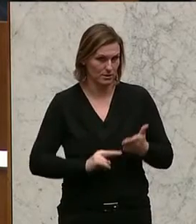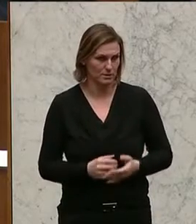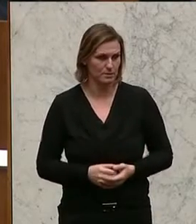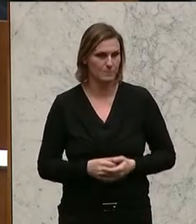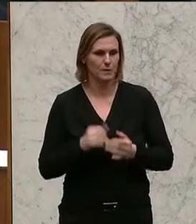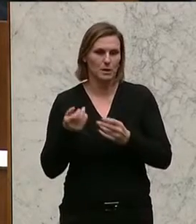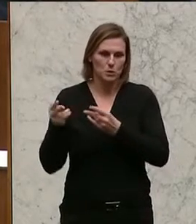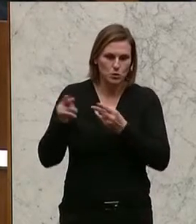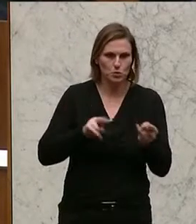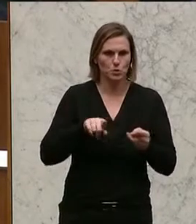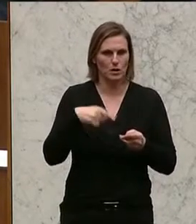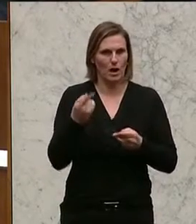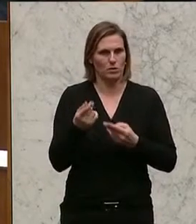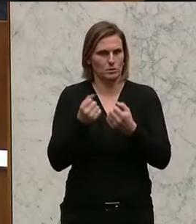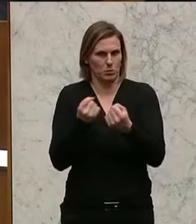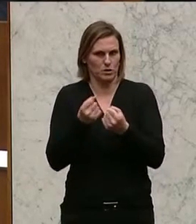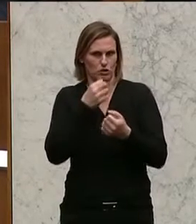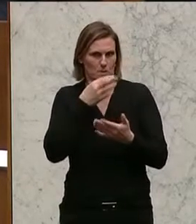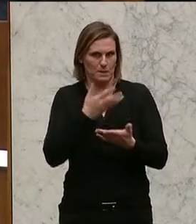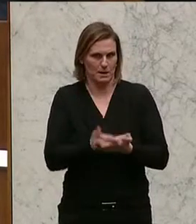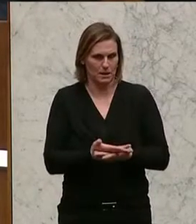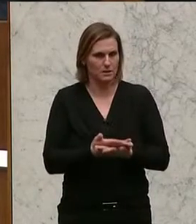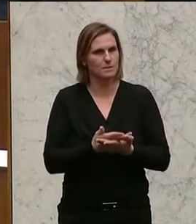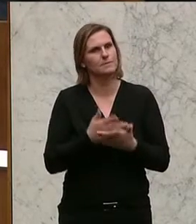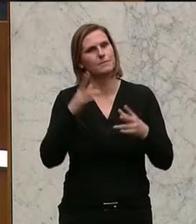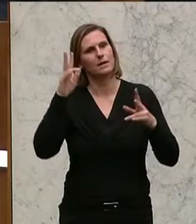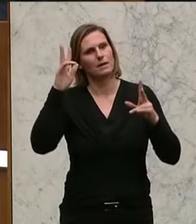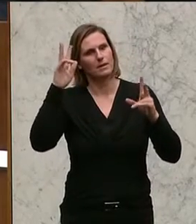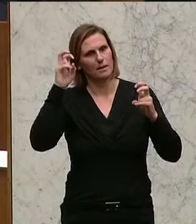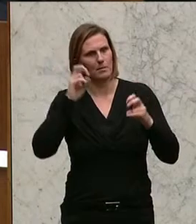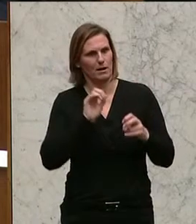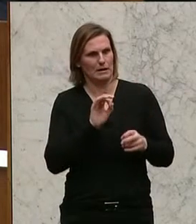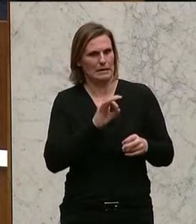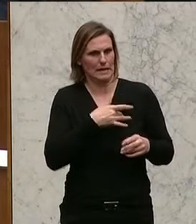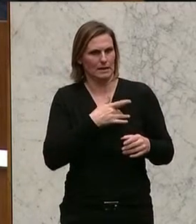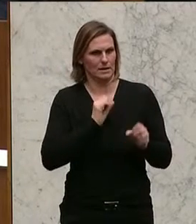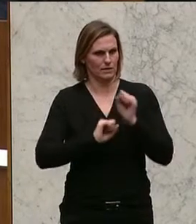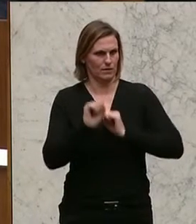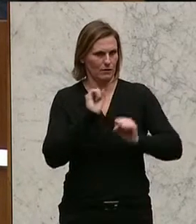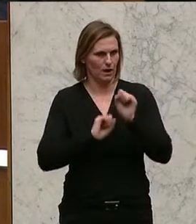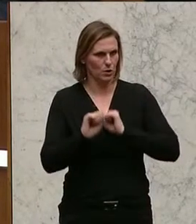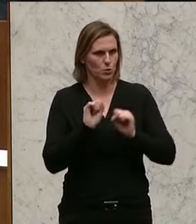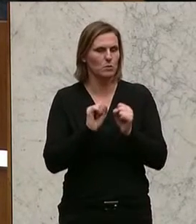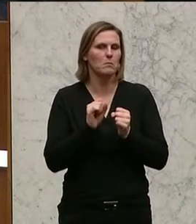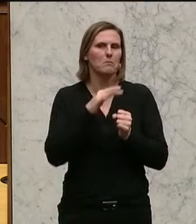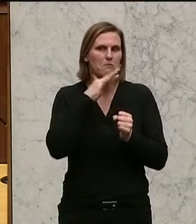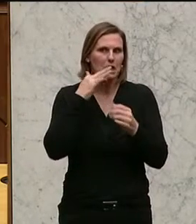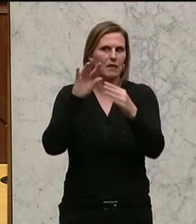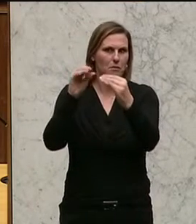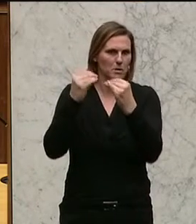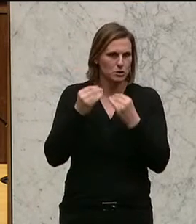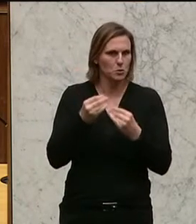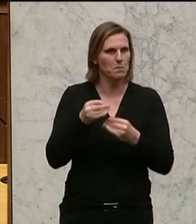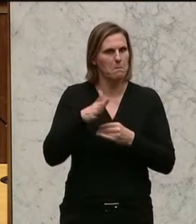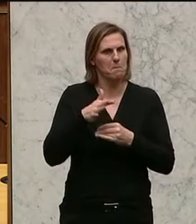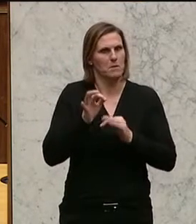jetzt zurück zum außenpolitischen Bericht. Thema Realitätsverweigerung. Der außenpolitische Bericht ist wie immer sehr informativ und gut und hat also zu Recht